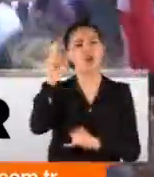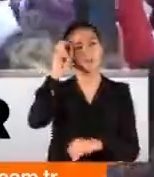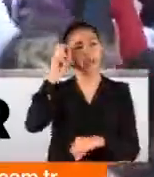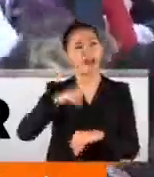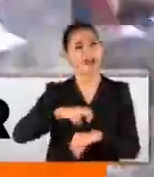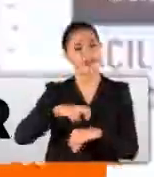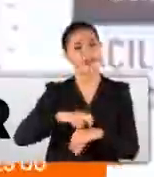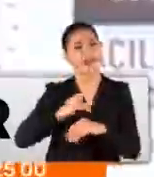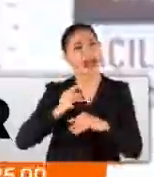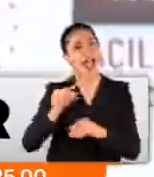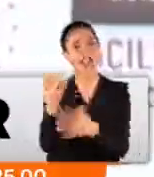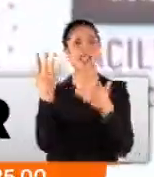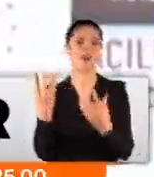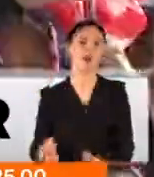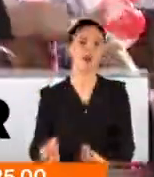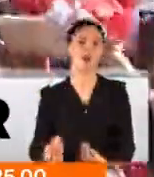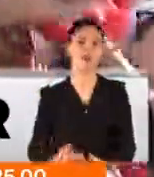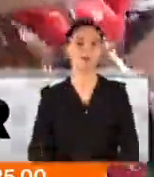anıyı ortadan kaldırmış oluyoruz.